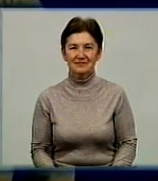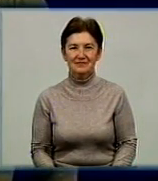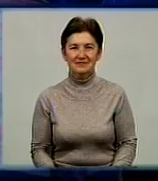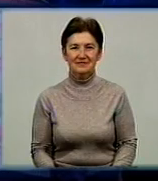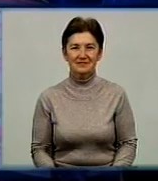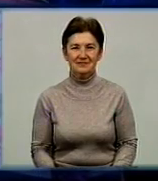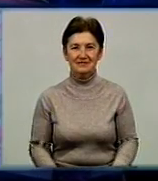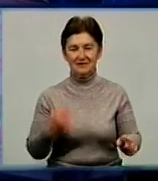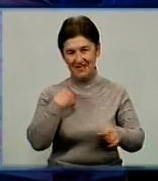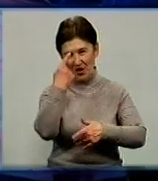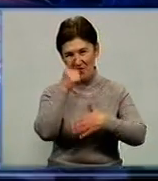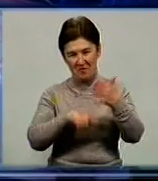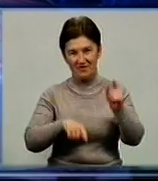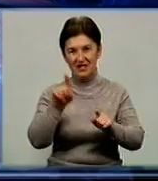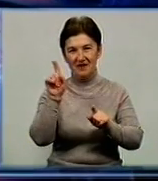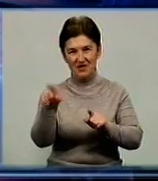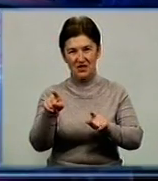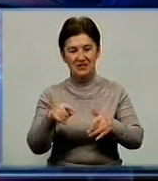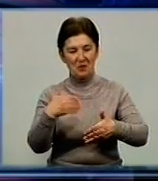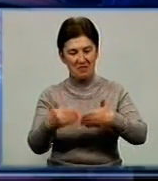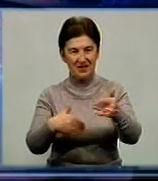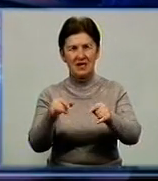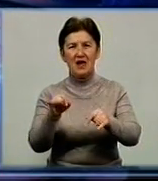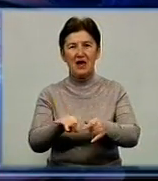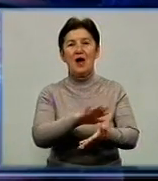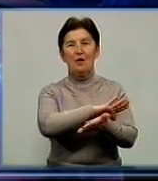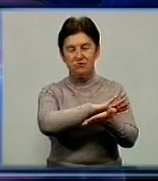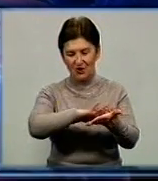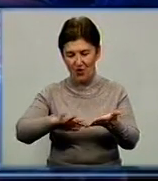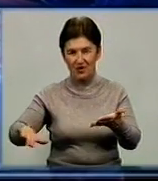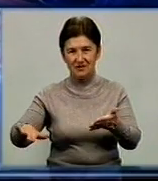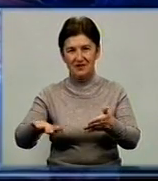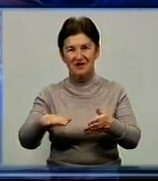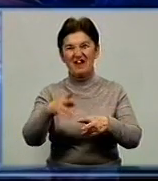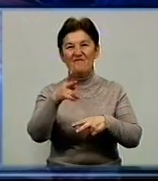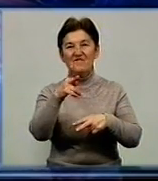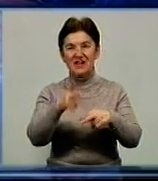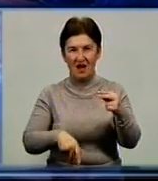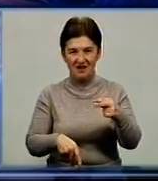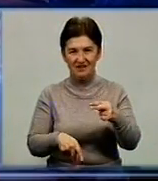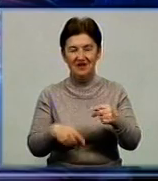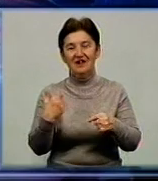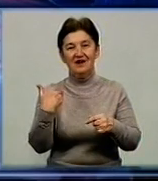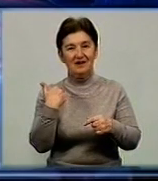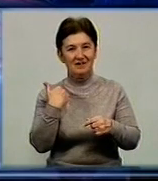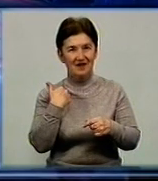Я впевнений, він піде і пройде фінал. Я хотів би, щоб і